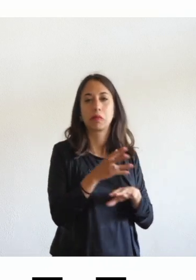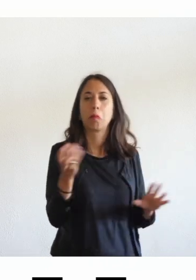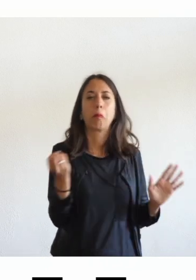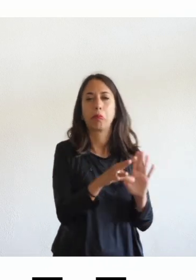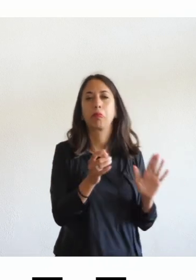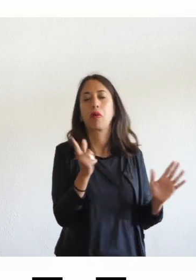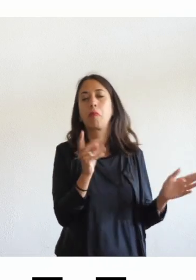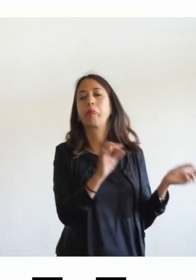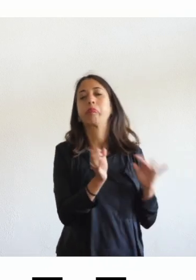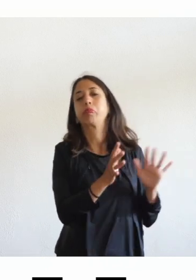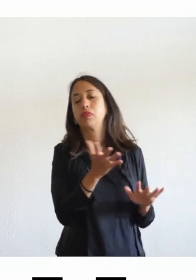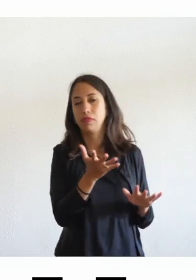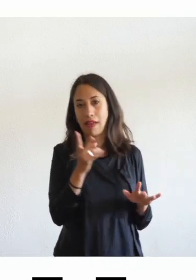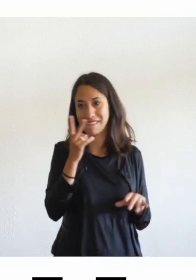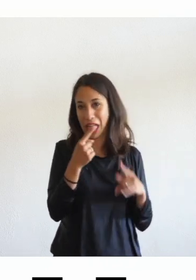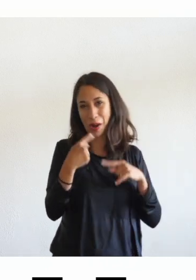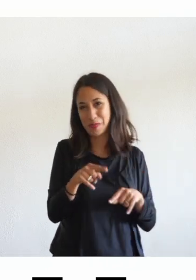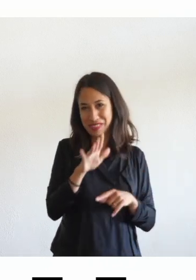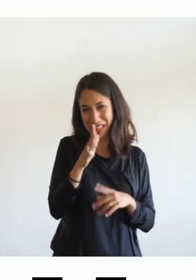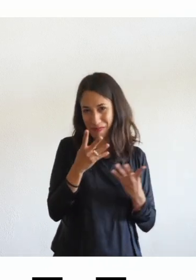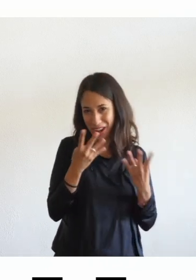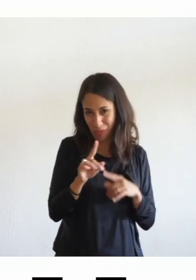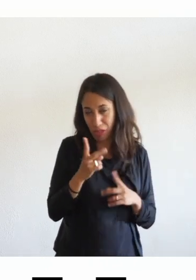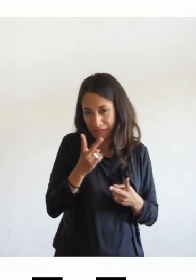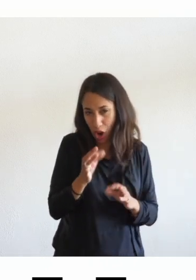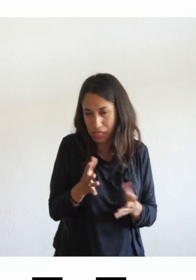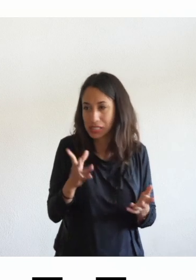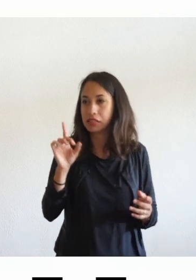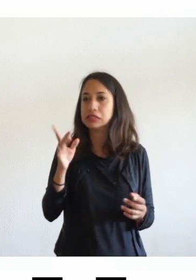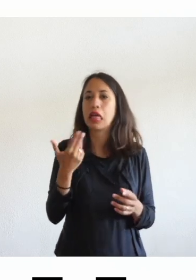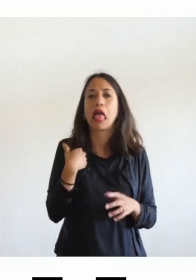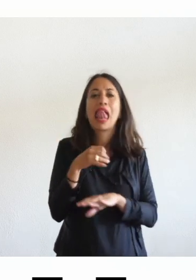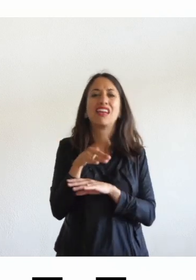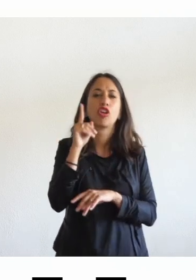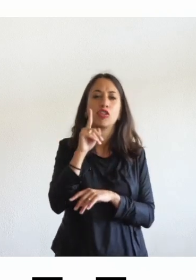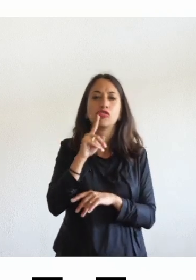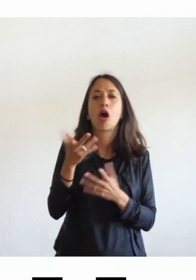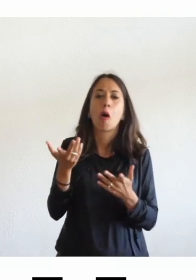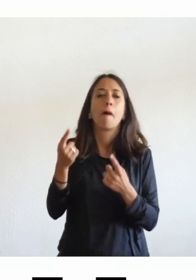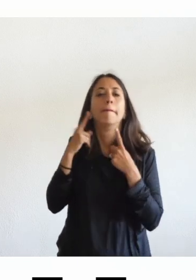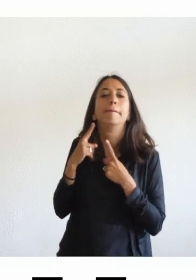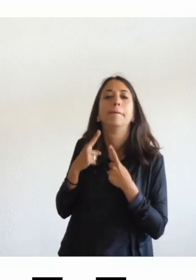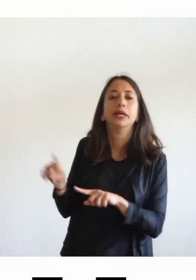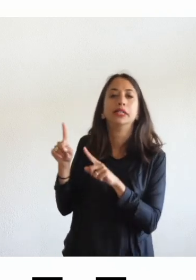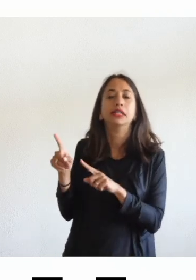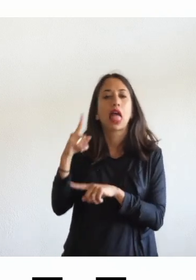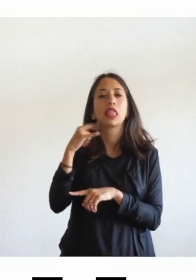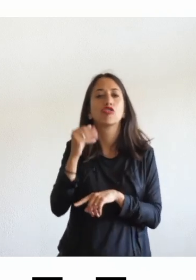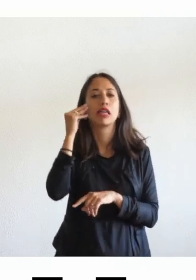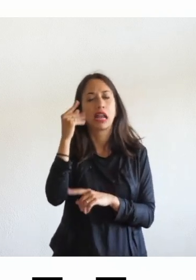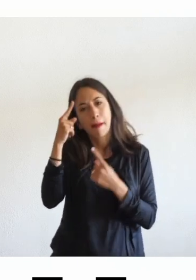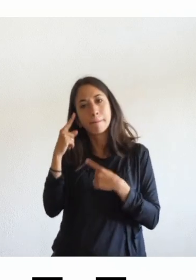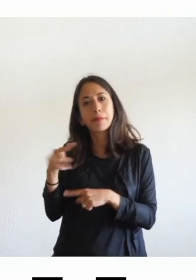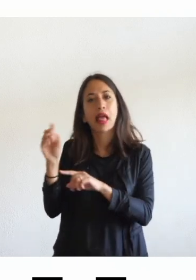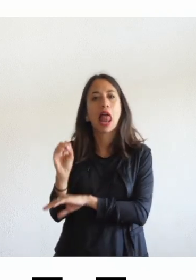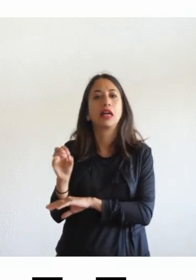come ve l'ho detto vuol dire che non funziona no quindi se io non so fare lezione dico adesso la faccio con intelligenza artificiale